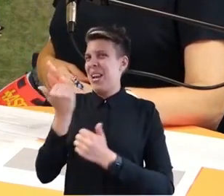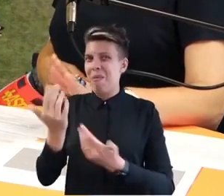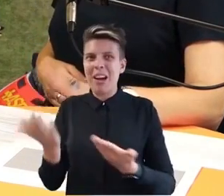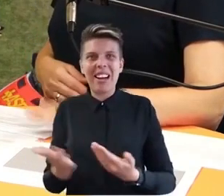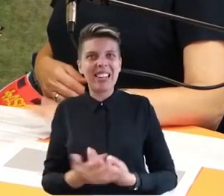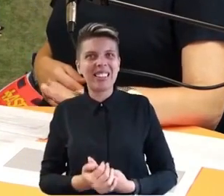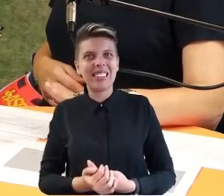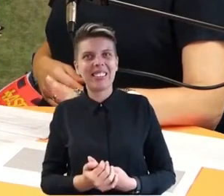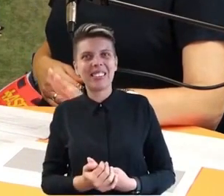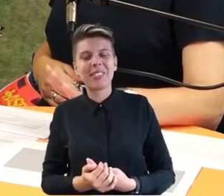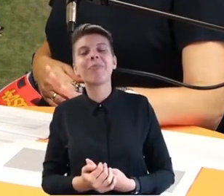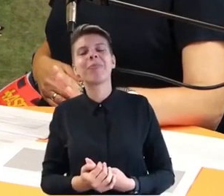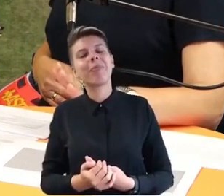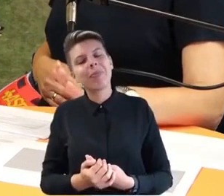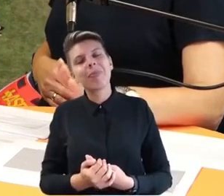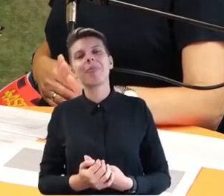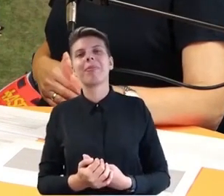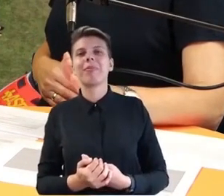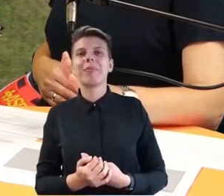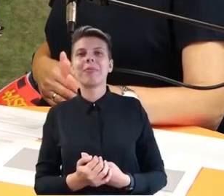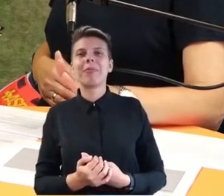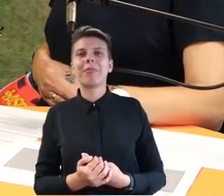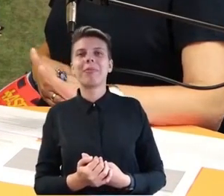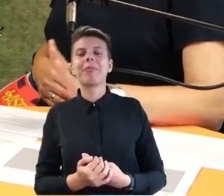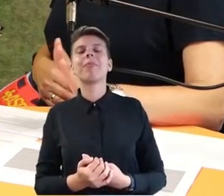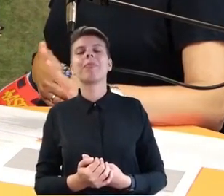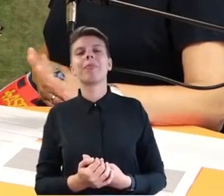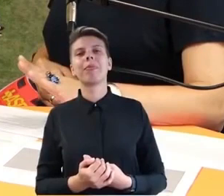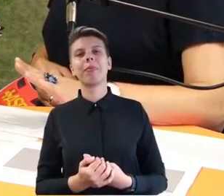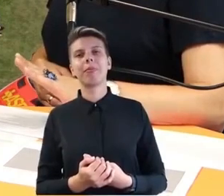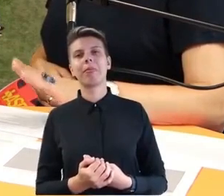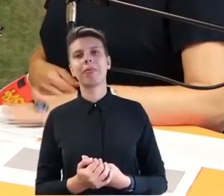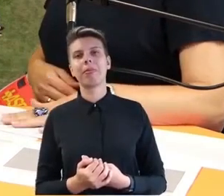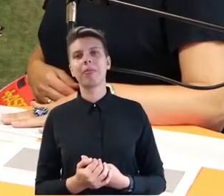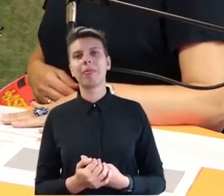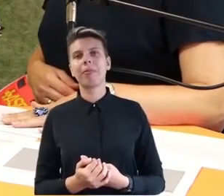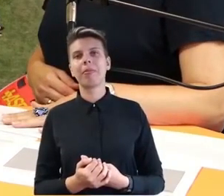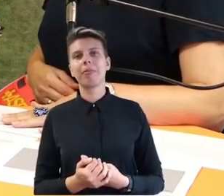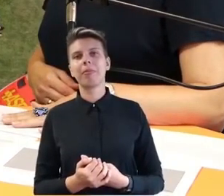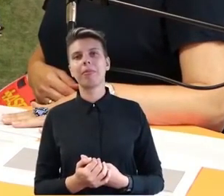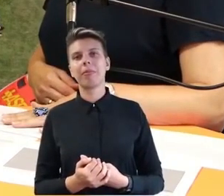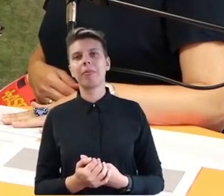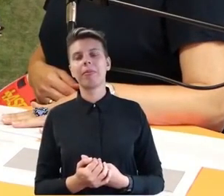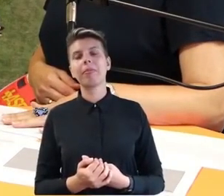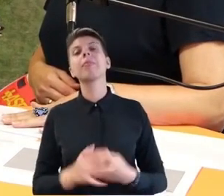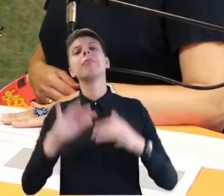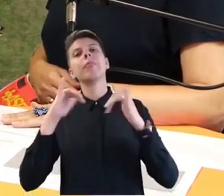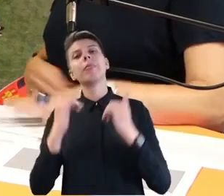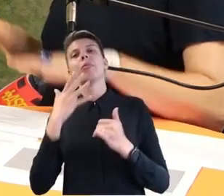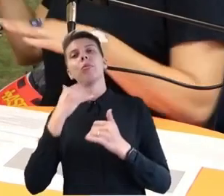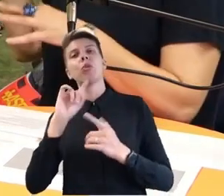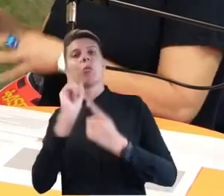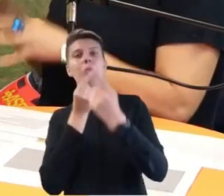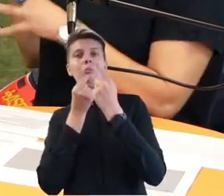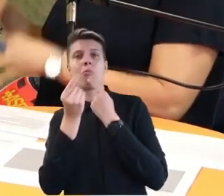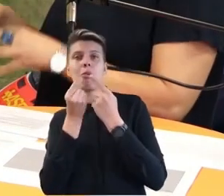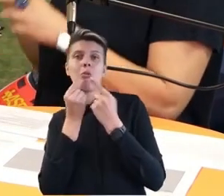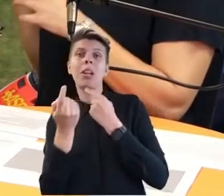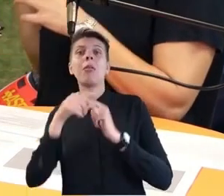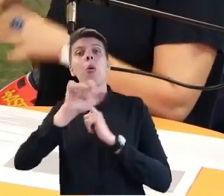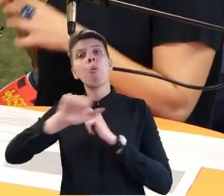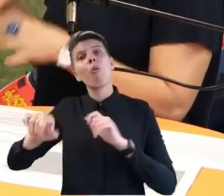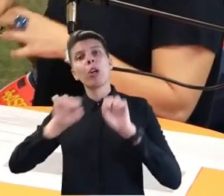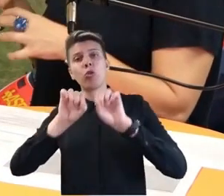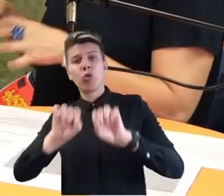Wunderbar. Lass uns nochmal darüber sprechen, wie denn die Warnung der Bevölkerung jetzt hier bei